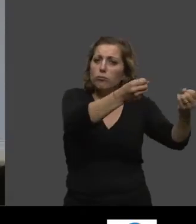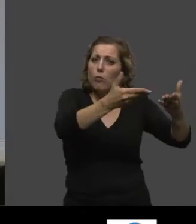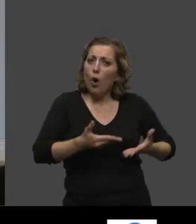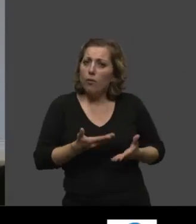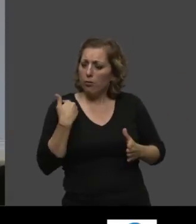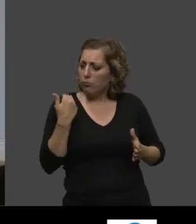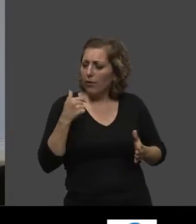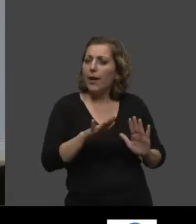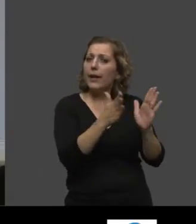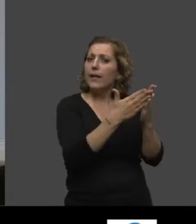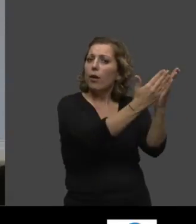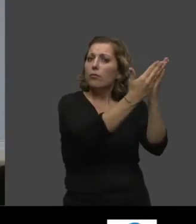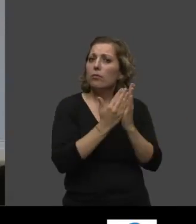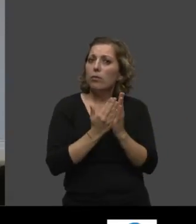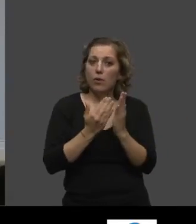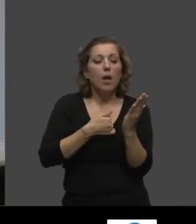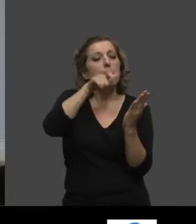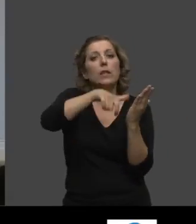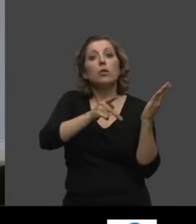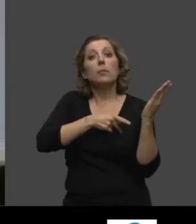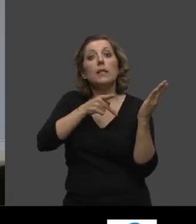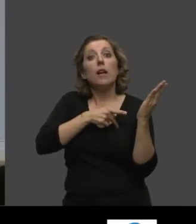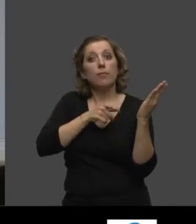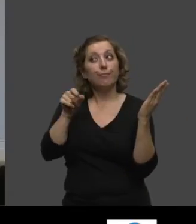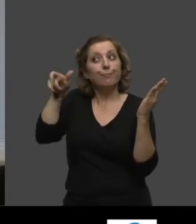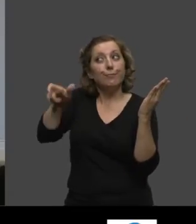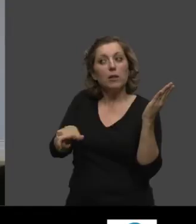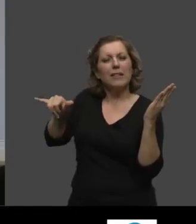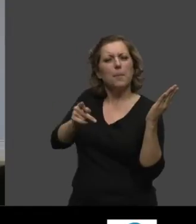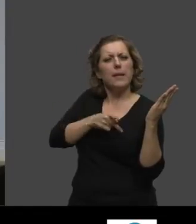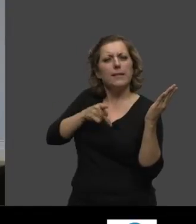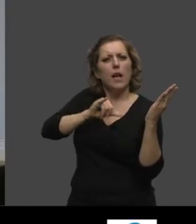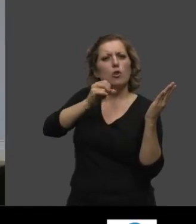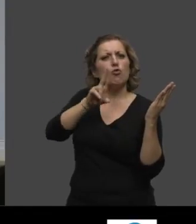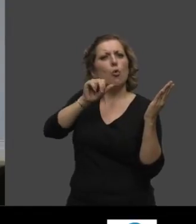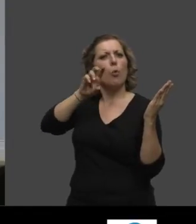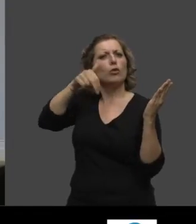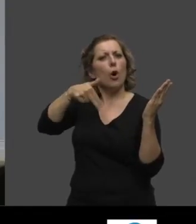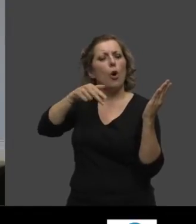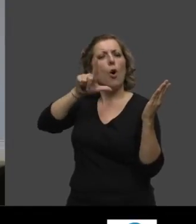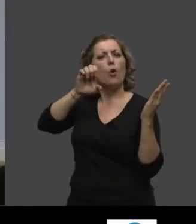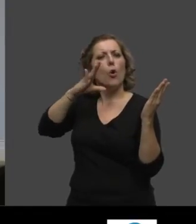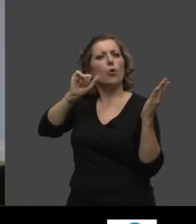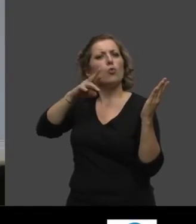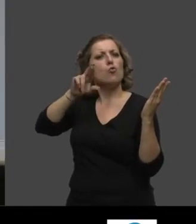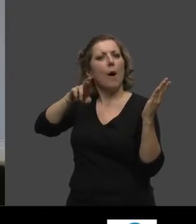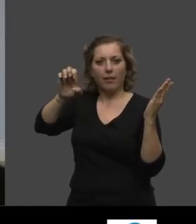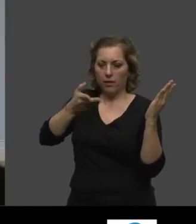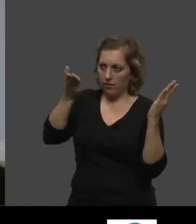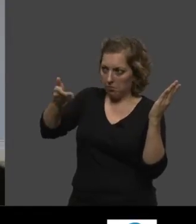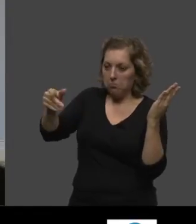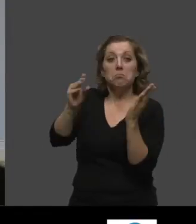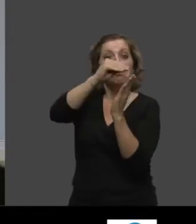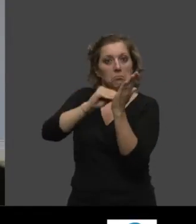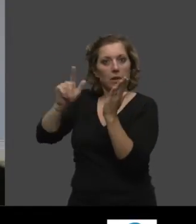un livre qui est écrit par un médecin. Un certain Jour dans le Cointre. Et le livre a été